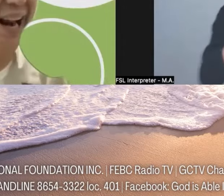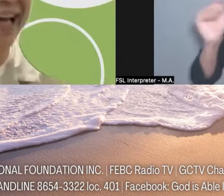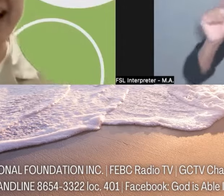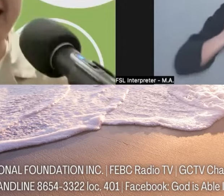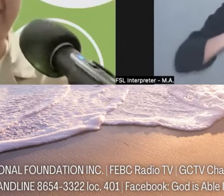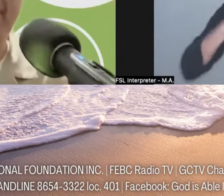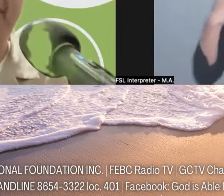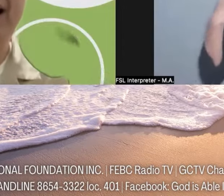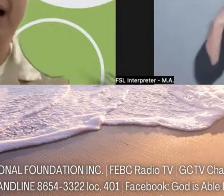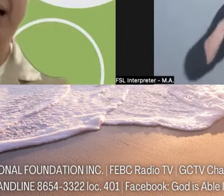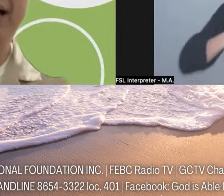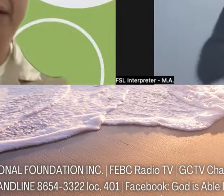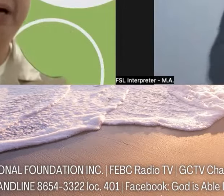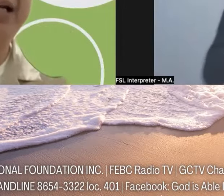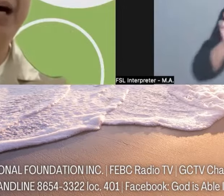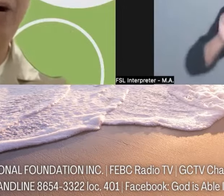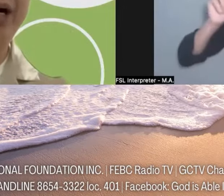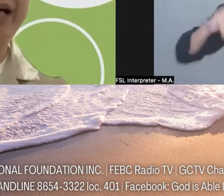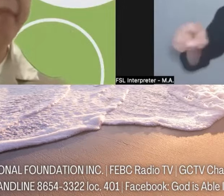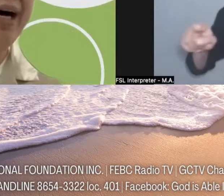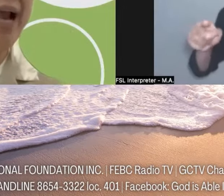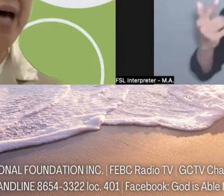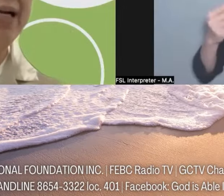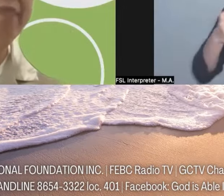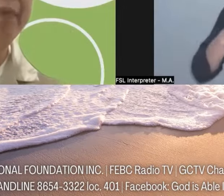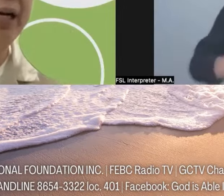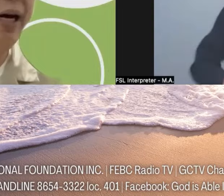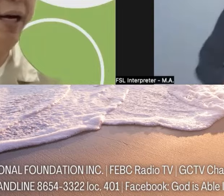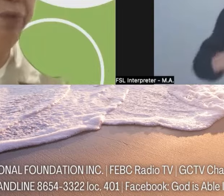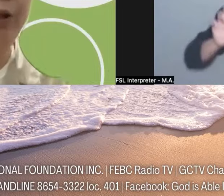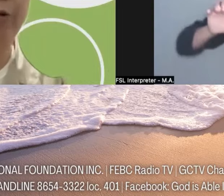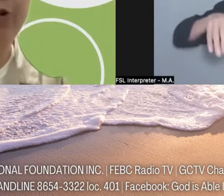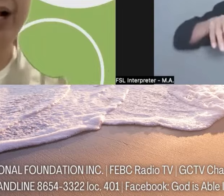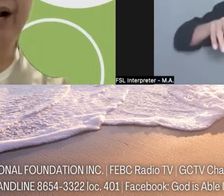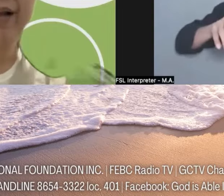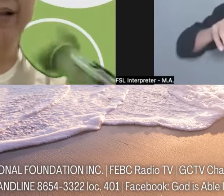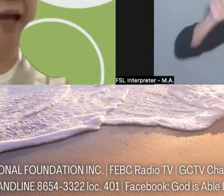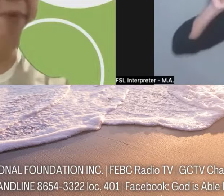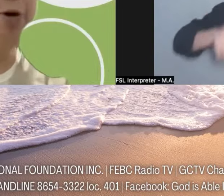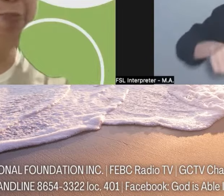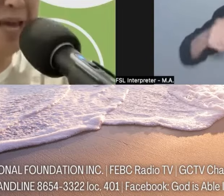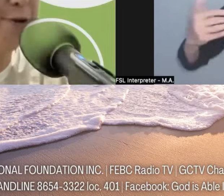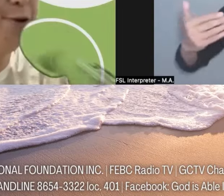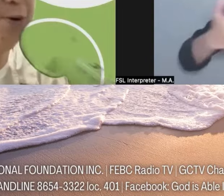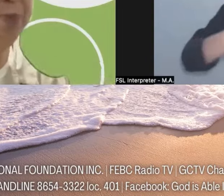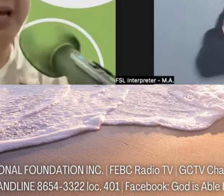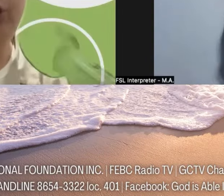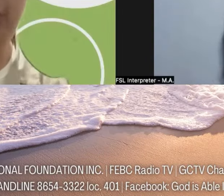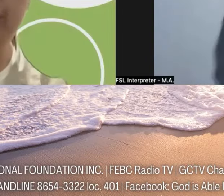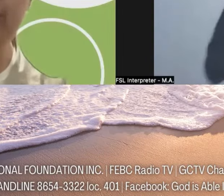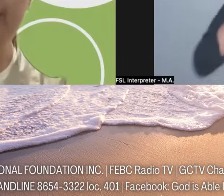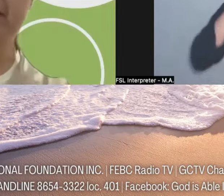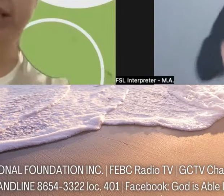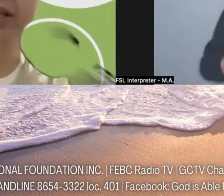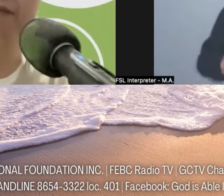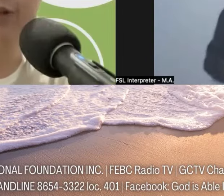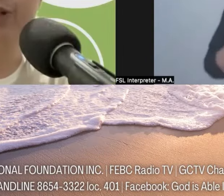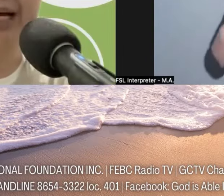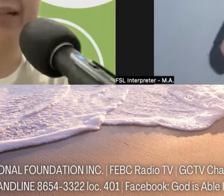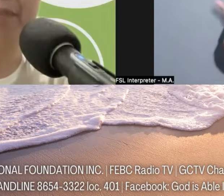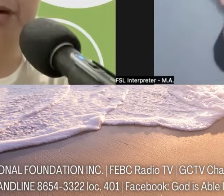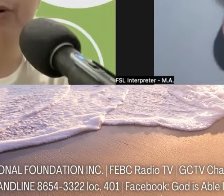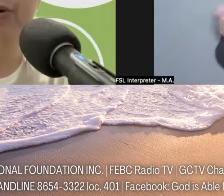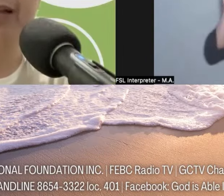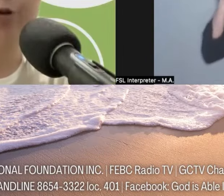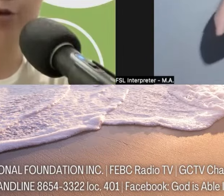At kailangan natin napakalaki, napakalawak, napakalalim na pag-akap ng Diyos. Kaya may gobyerno, may church, may civil